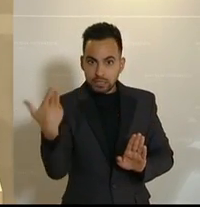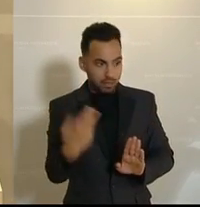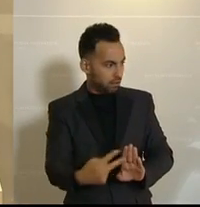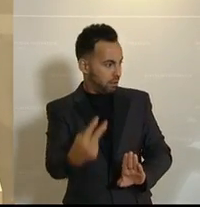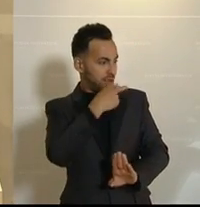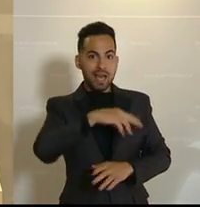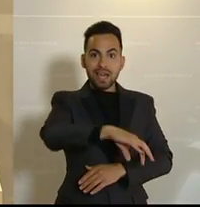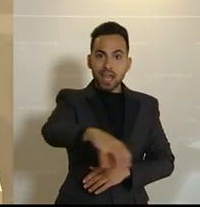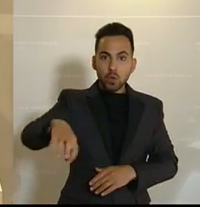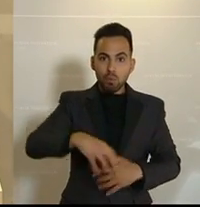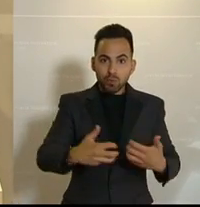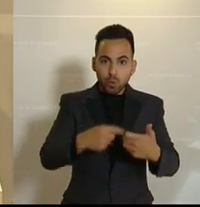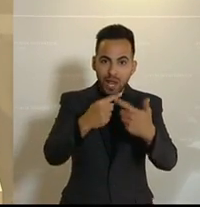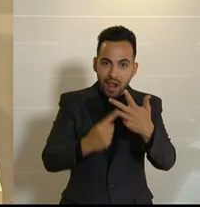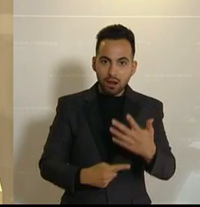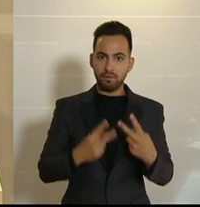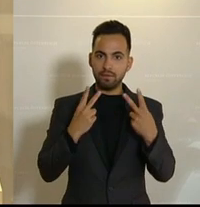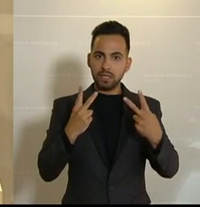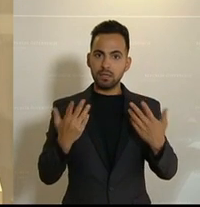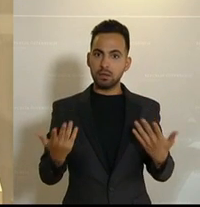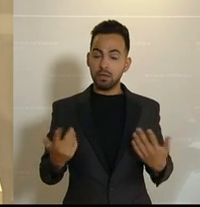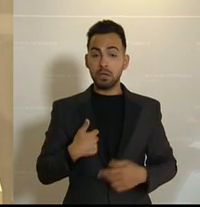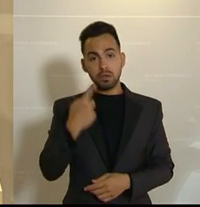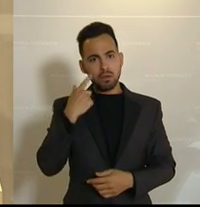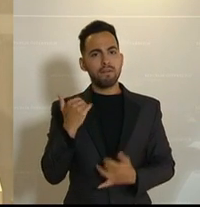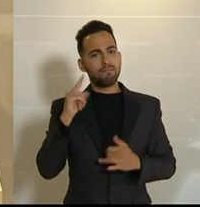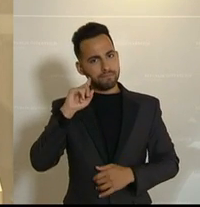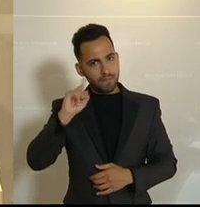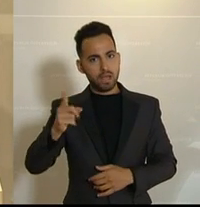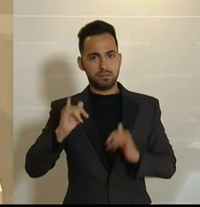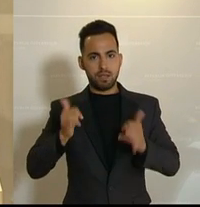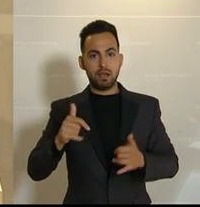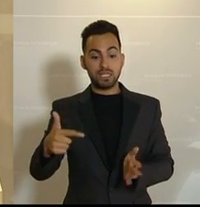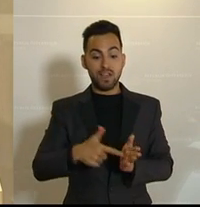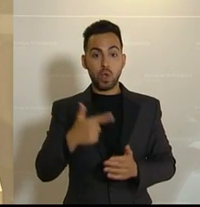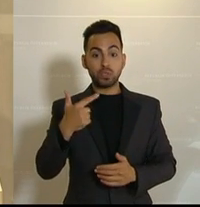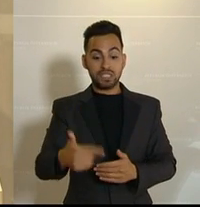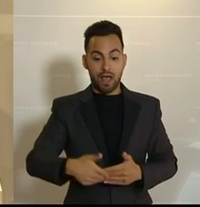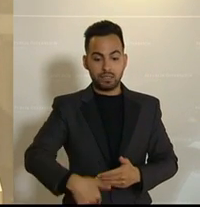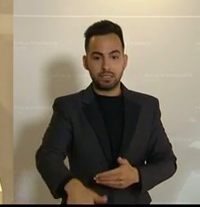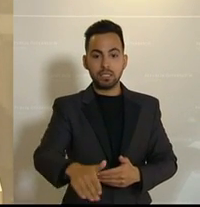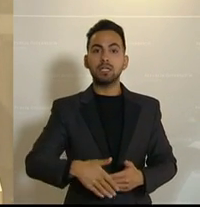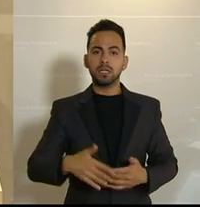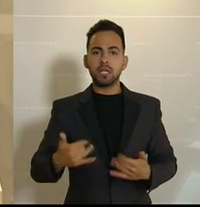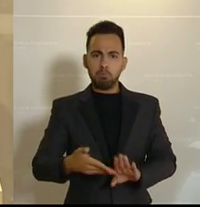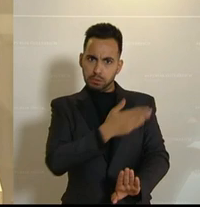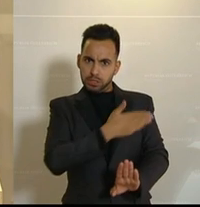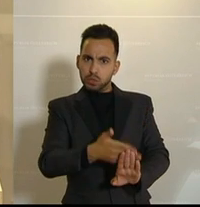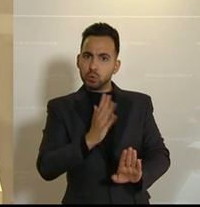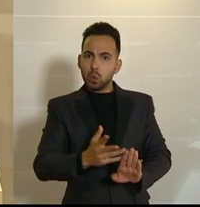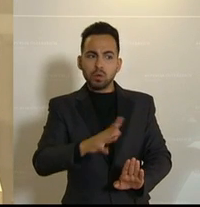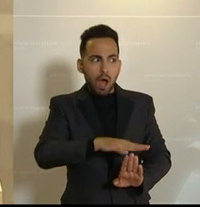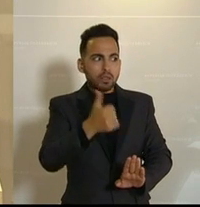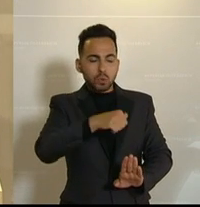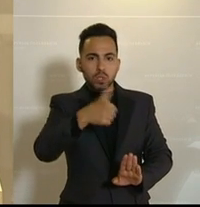Regionalität ist. Ich bin davon überzeugt, dass uns das Jahr 2020 bisher einiges gezeigt und